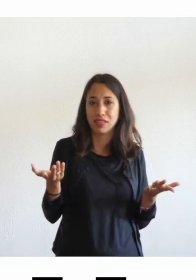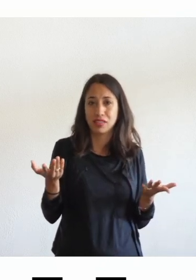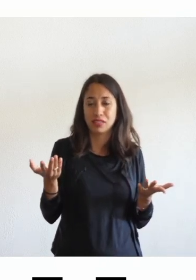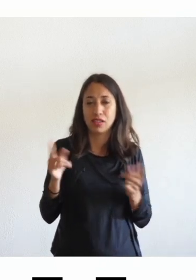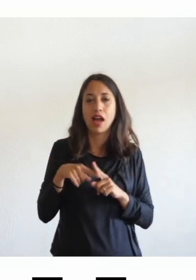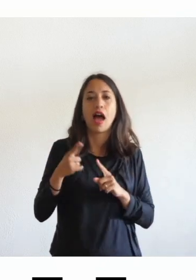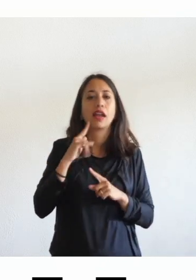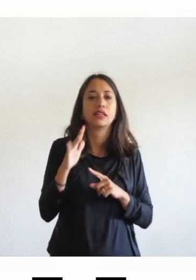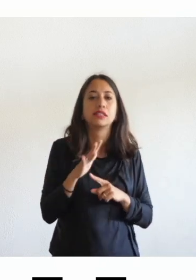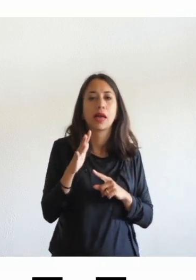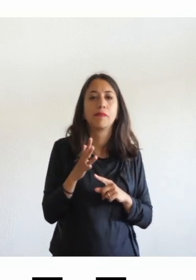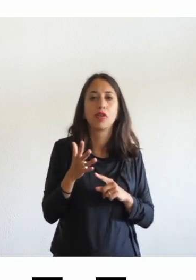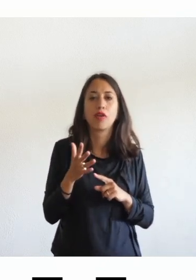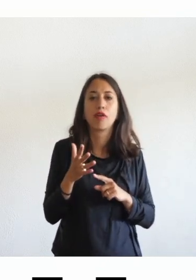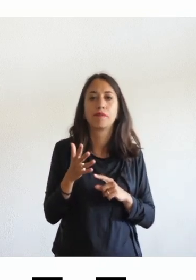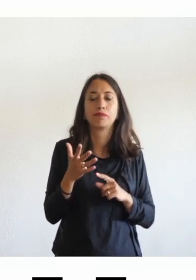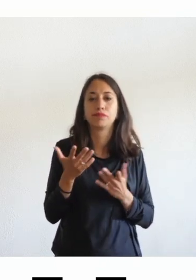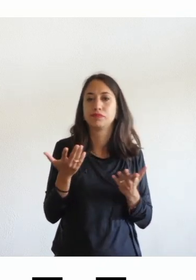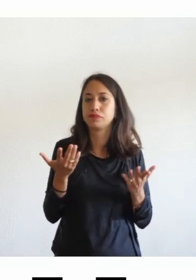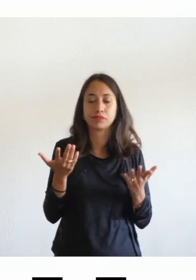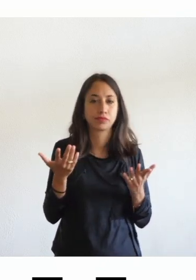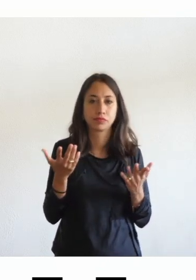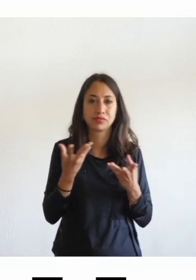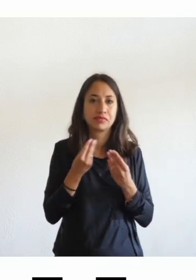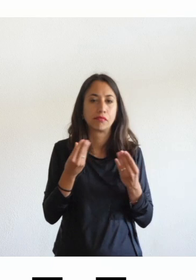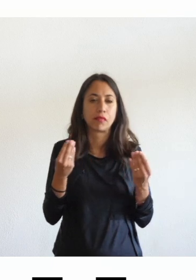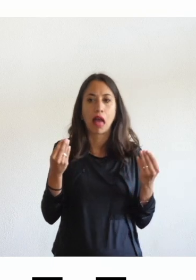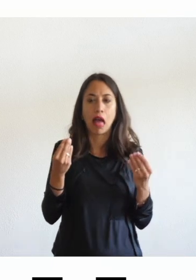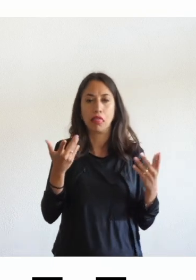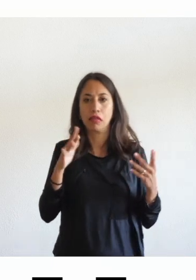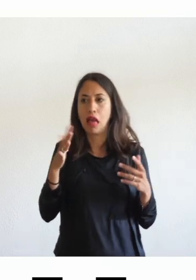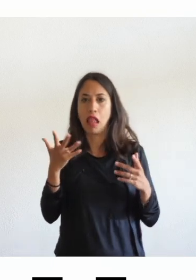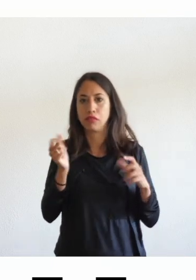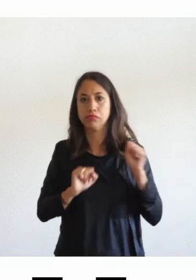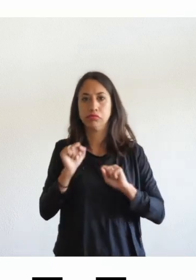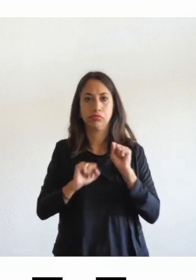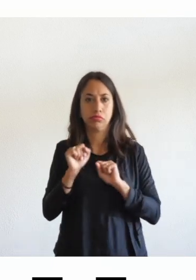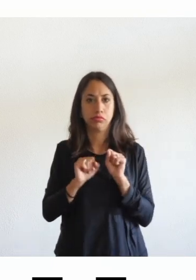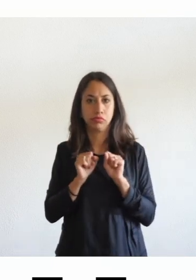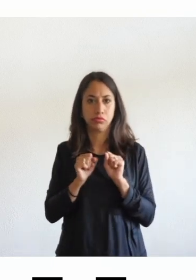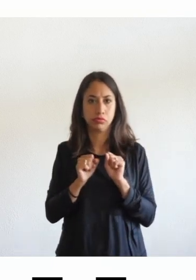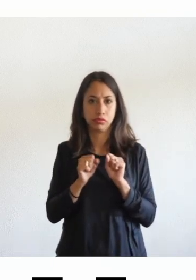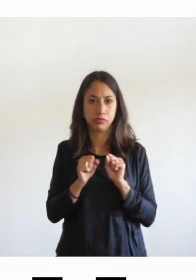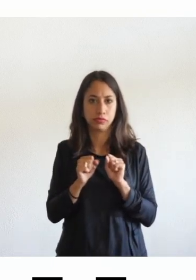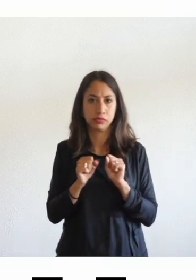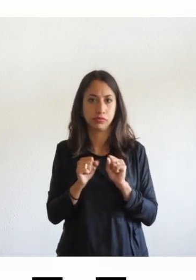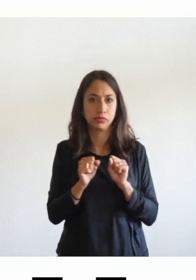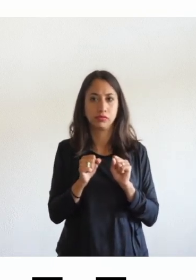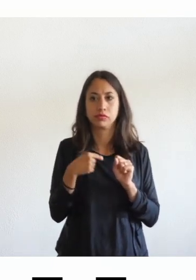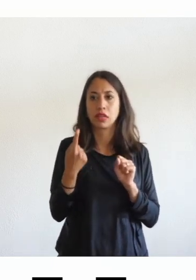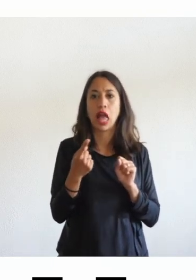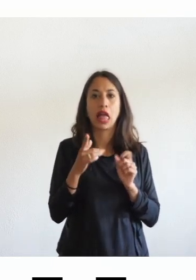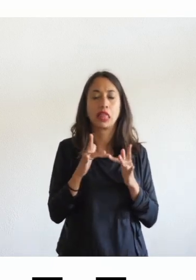la tv generalistica per anni ci hanno riempito le trasmissioni di pericolosità di internet